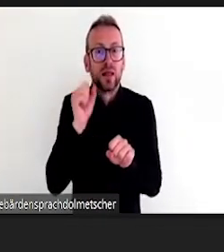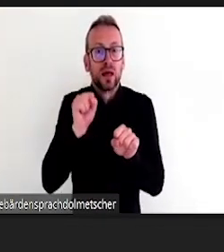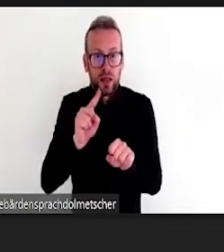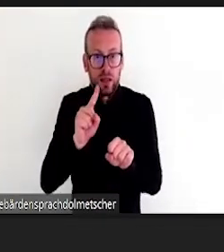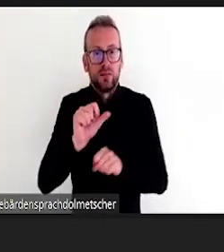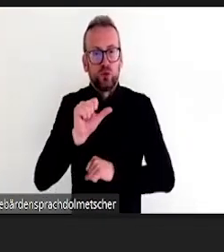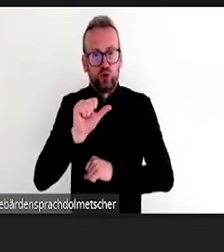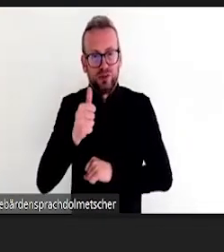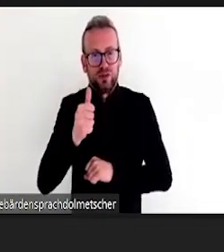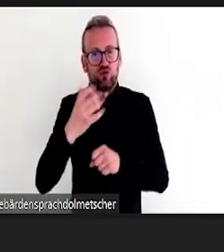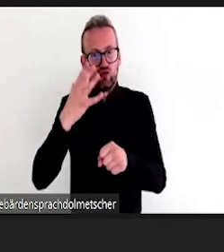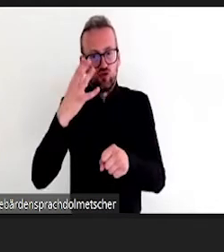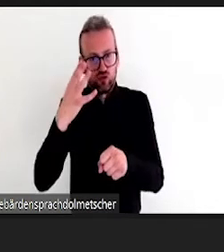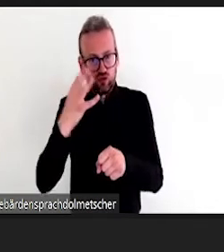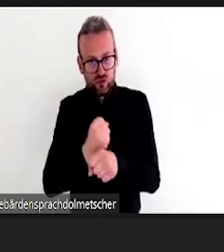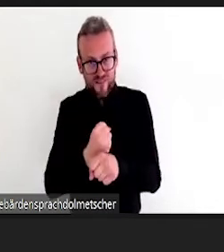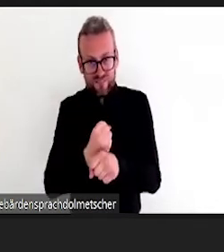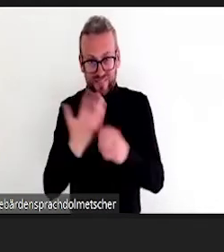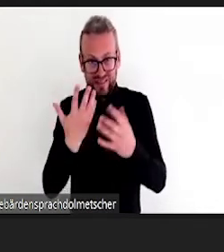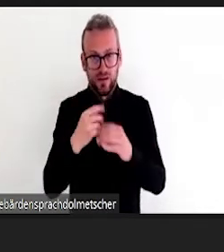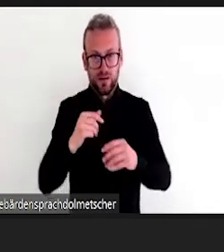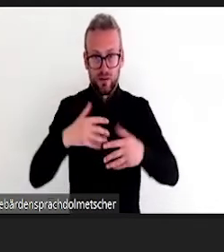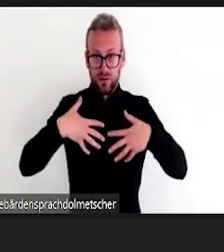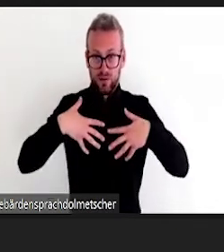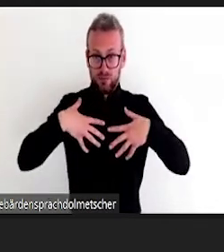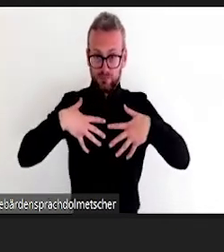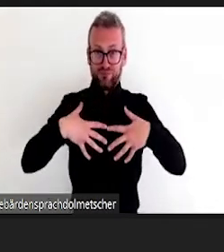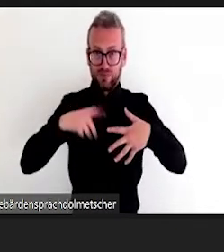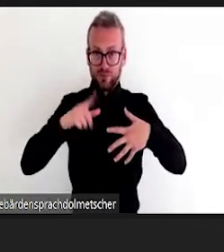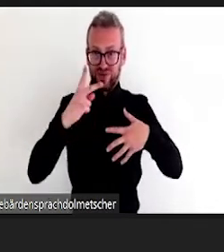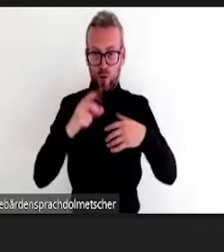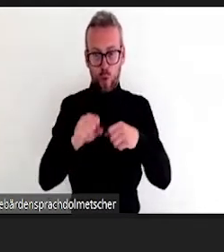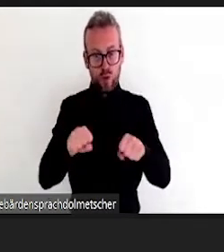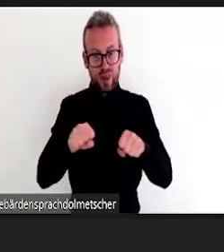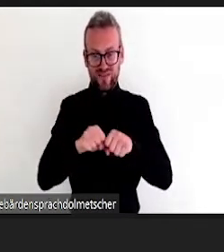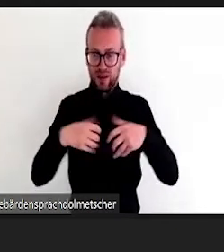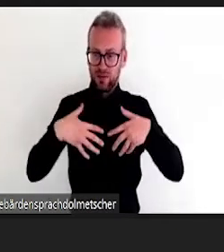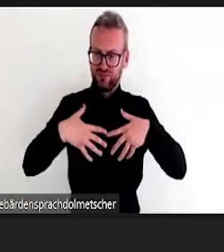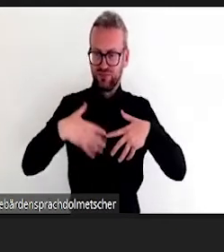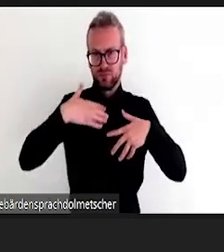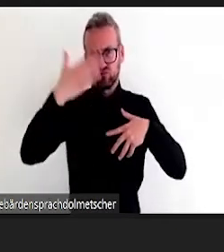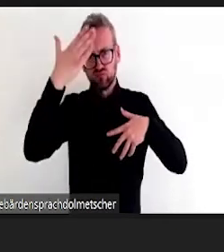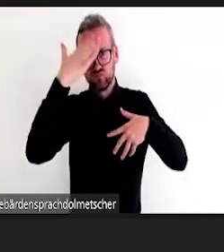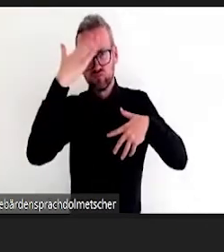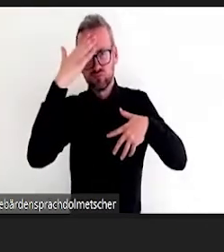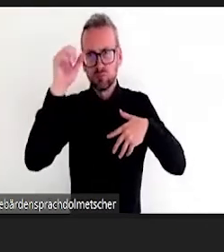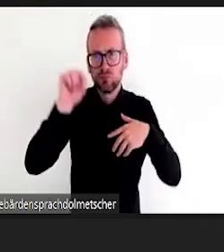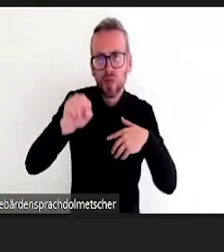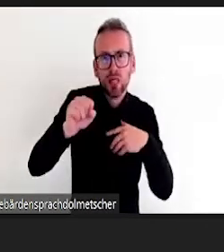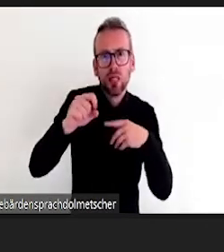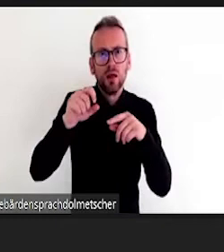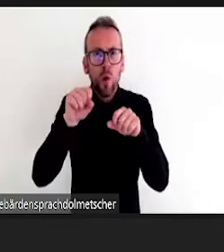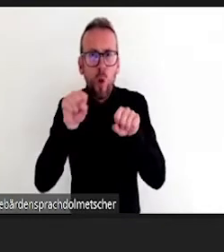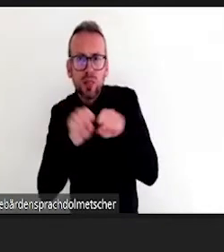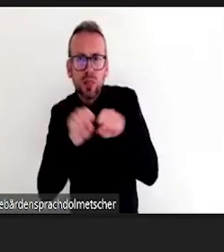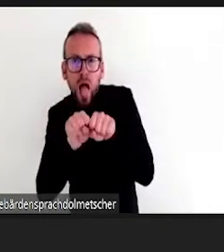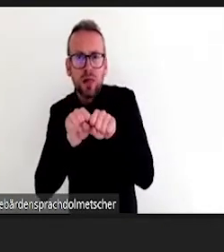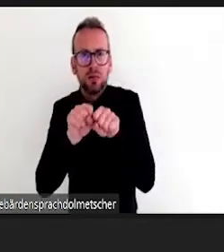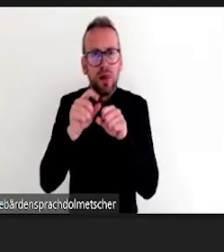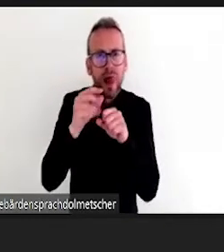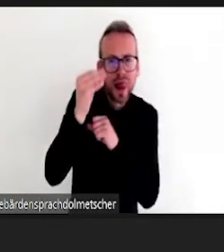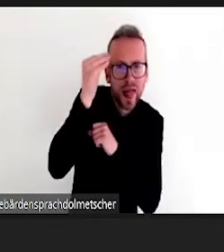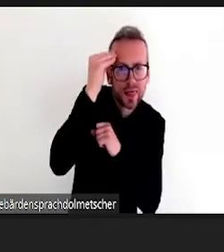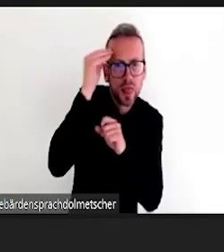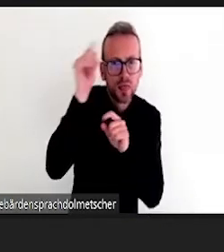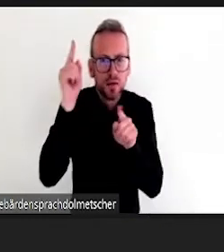machen die Kamera aus und ich spreche zu schwarzen Kacheln. Und die Interaktion ist einfach nicht die gleiche wie im Präsenzraum.